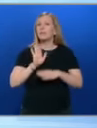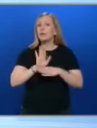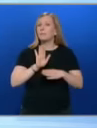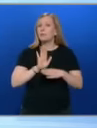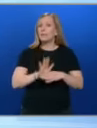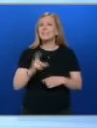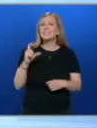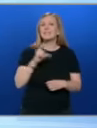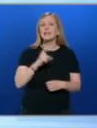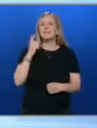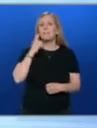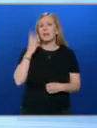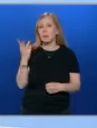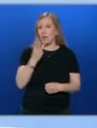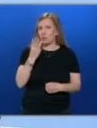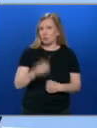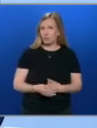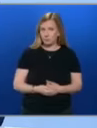такъв народ Станислав Балабанов.